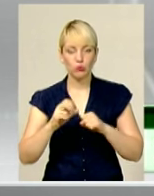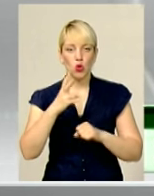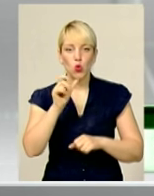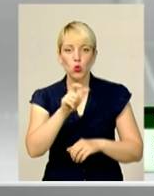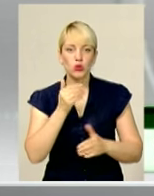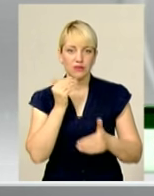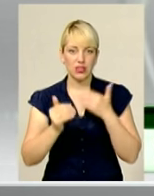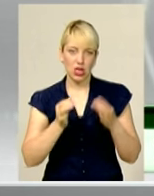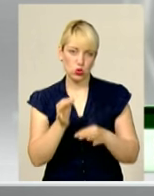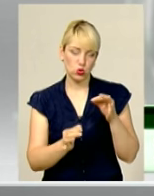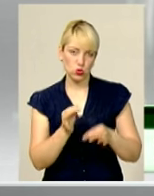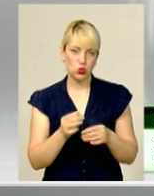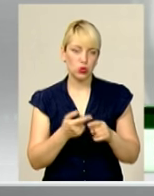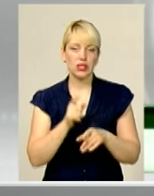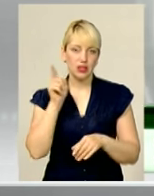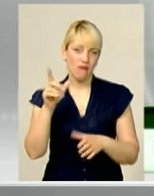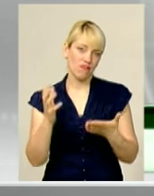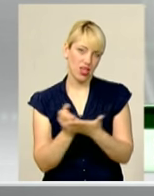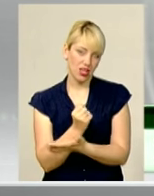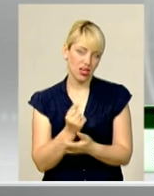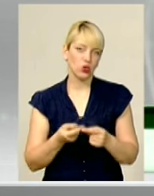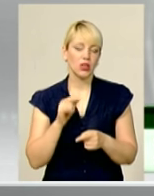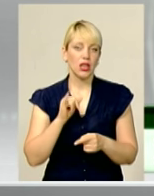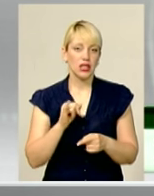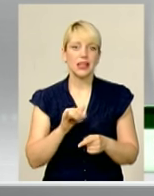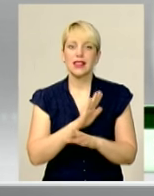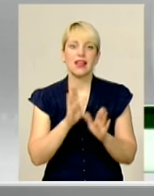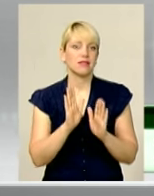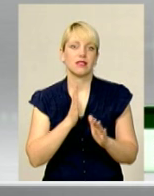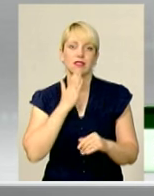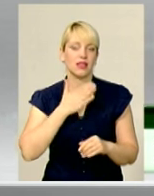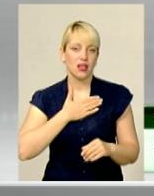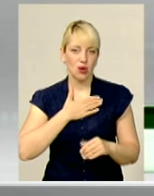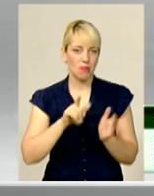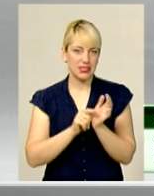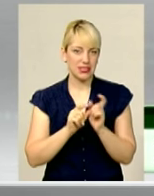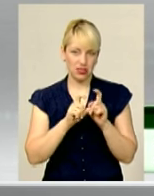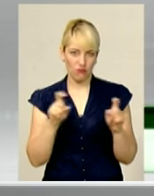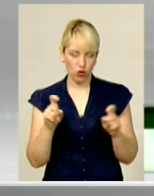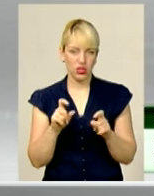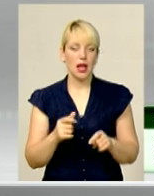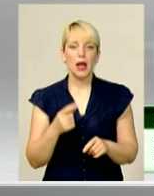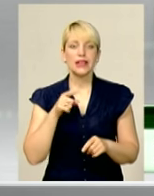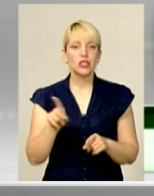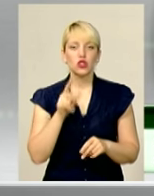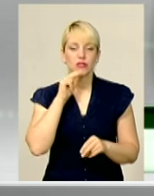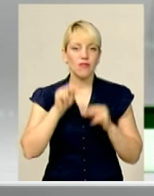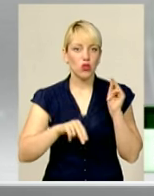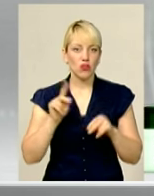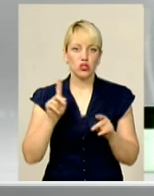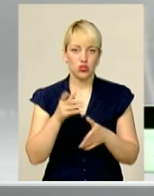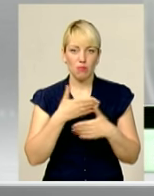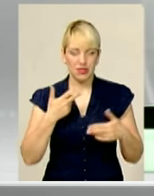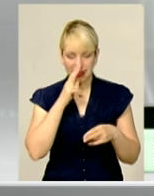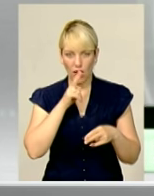звертаються до суду, відповідно вони там виграюють. Це не те, що пина тільки нашого безпосереднього пенсійного фонду. Те, що звинувачення, що там ми